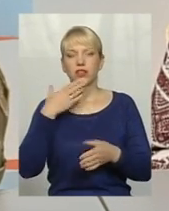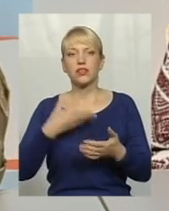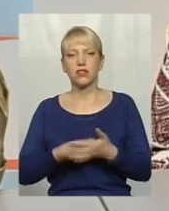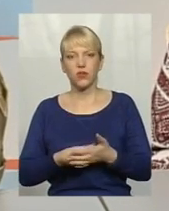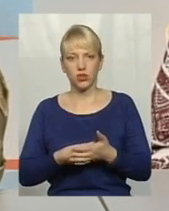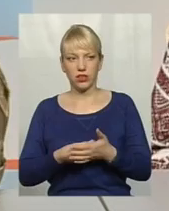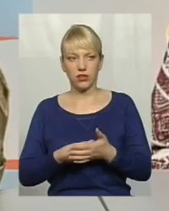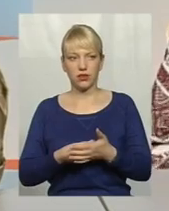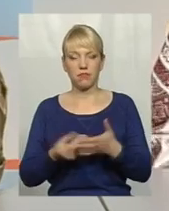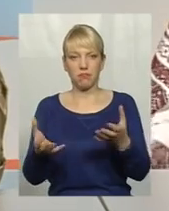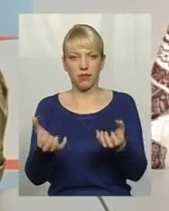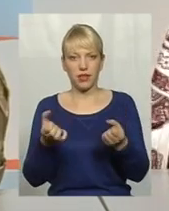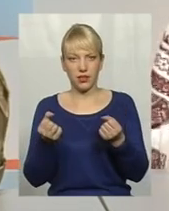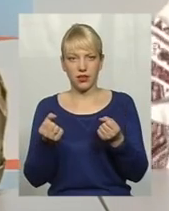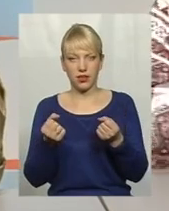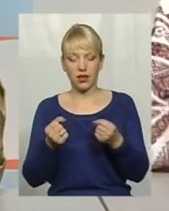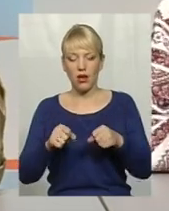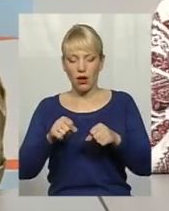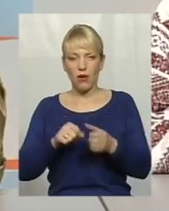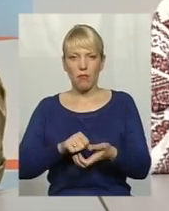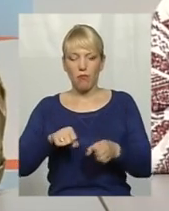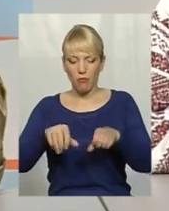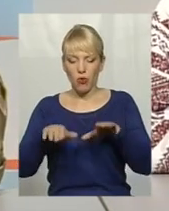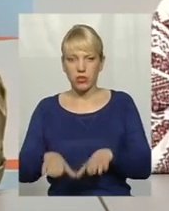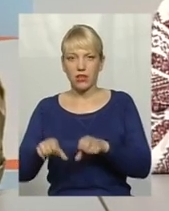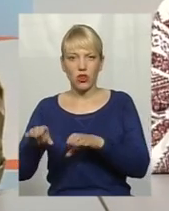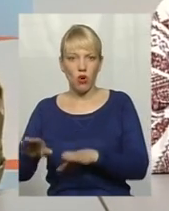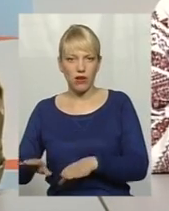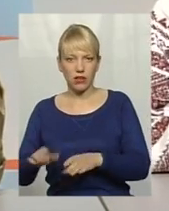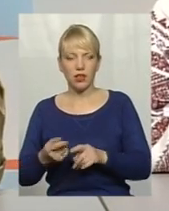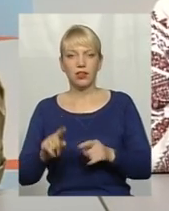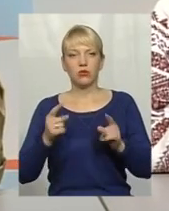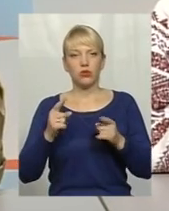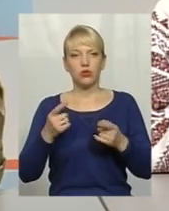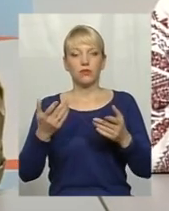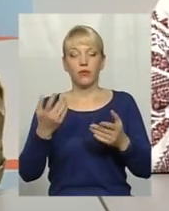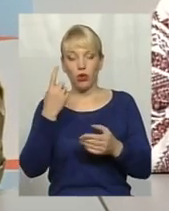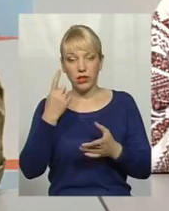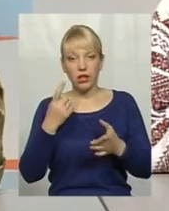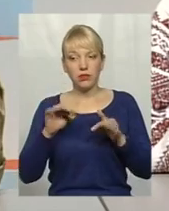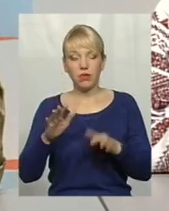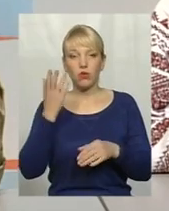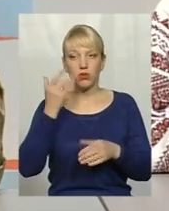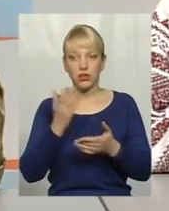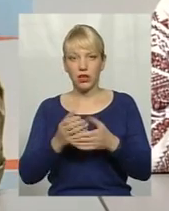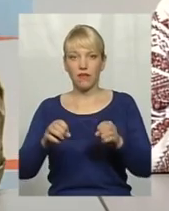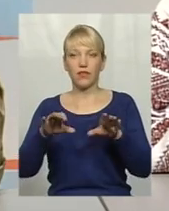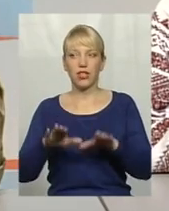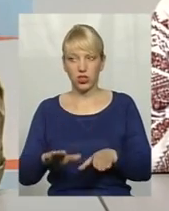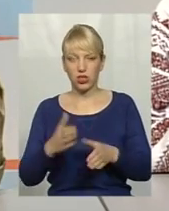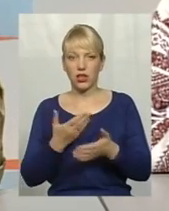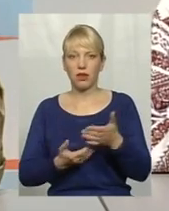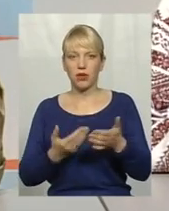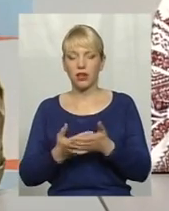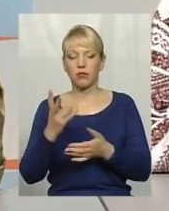навіть прийнятих вже постанов і своїх рішень. Тому що одна справа, коли є вирішення, наприклад, про